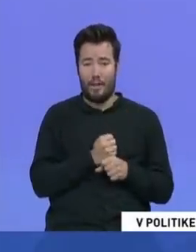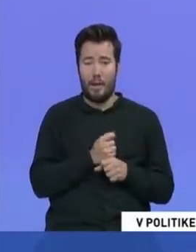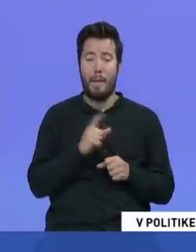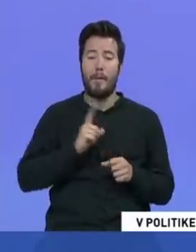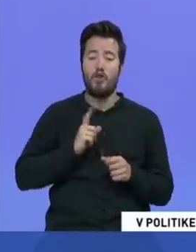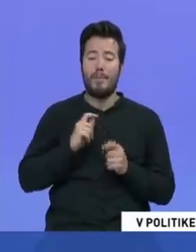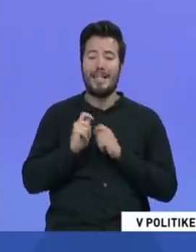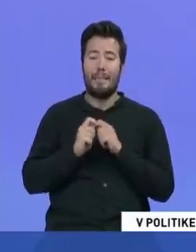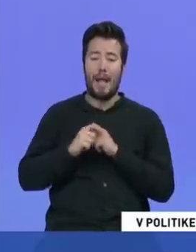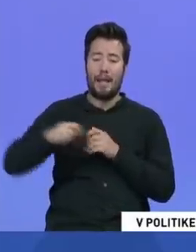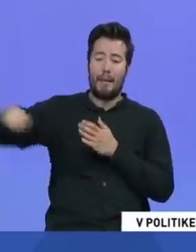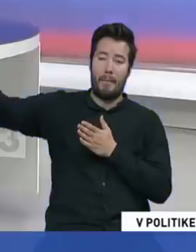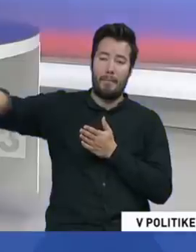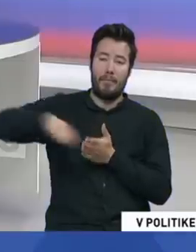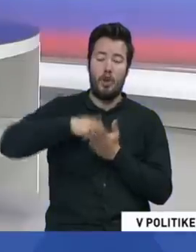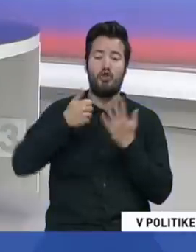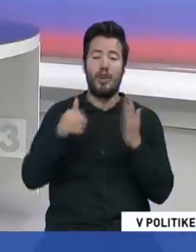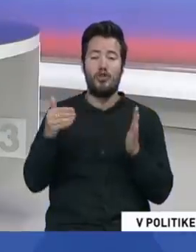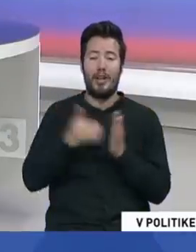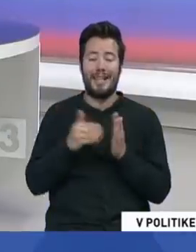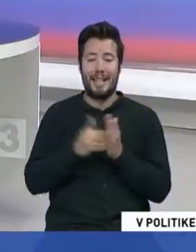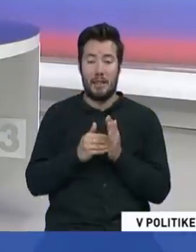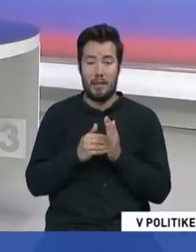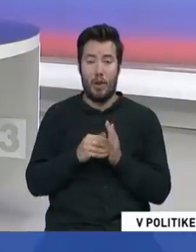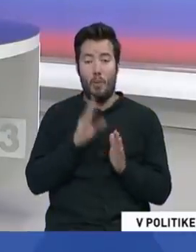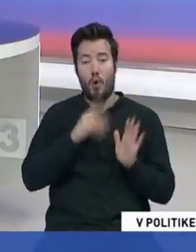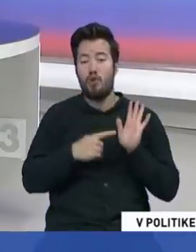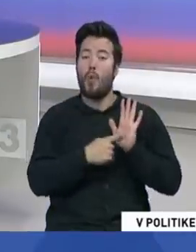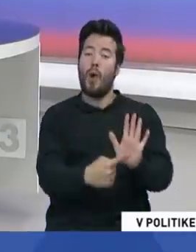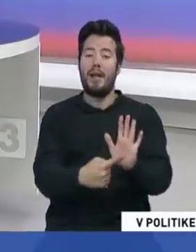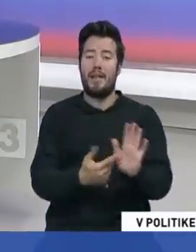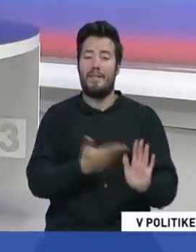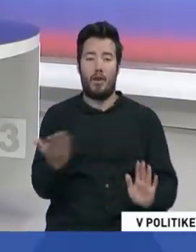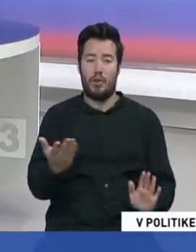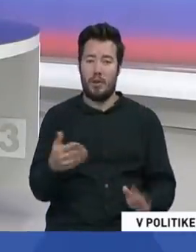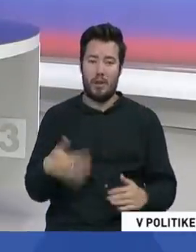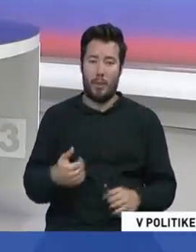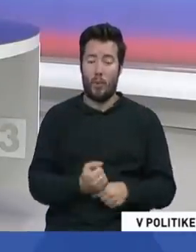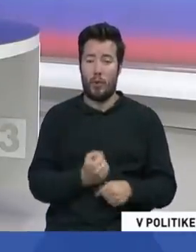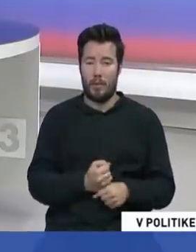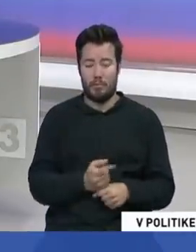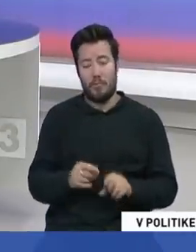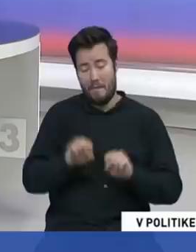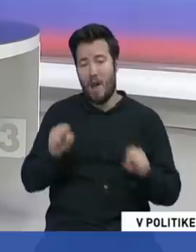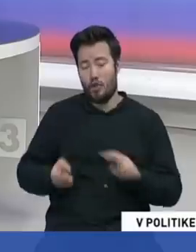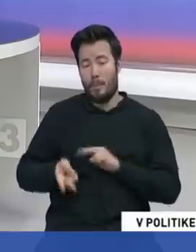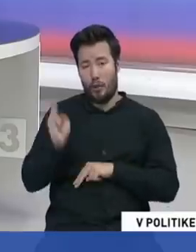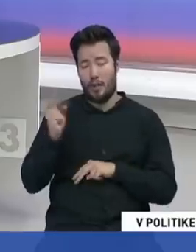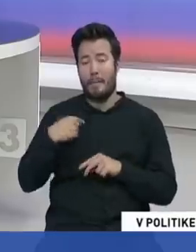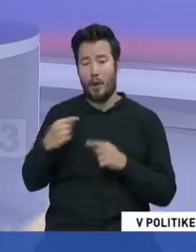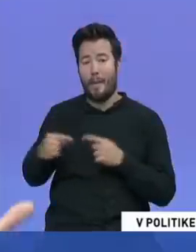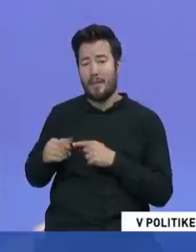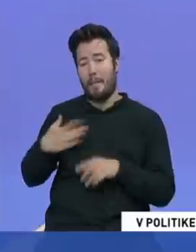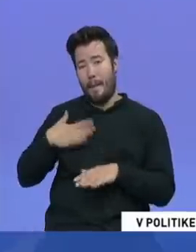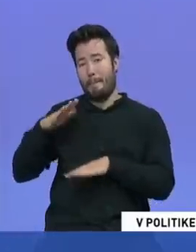v rámci tých zmení. by som rozobral, a on to môže preukázať celé verejnosti a neurobi to, tak je tu vážne podozrenie. My ako opozícia sa máme právo pýtať,